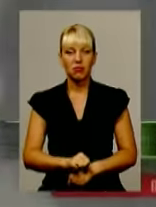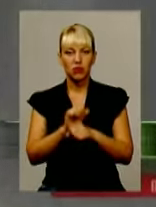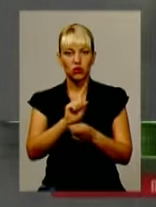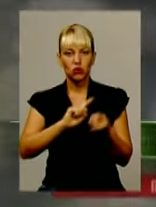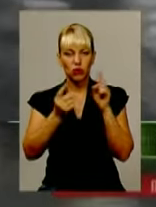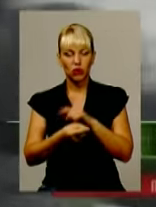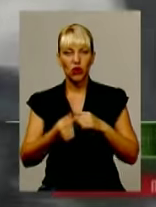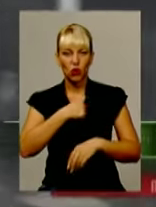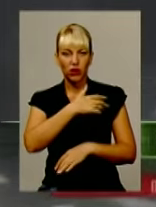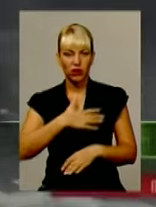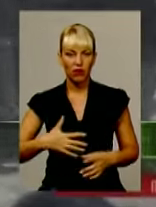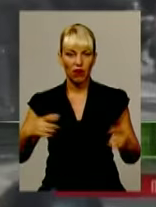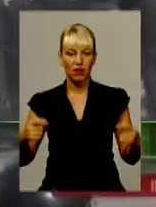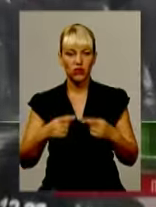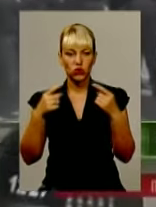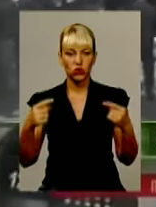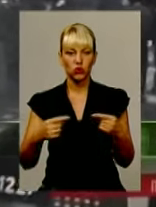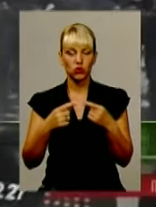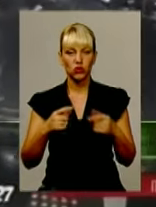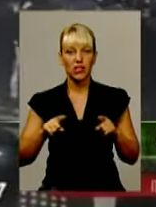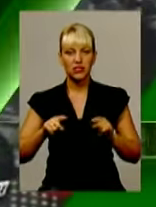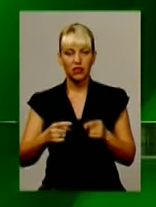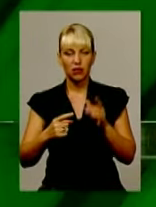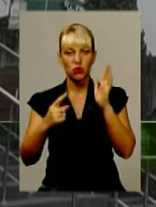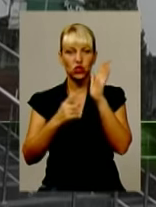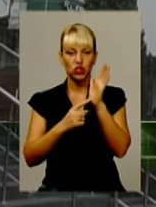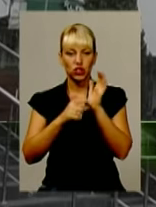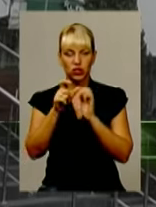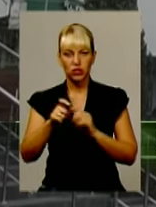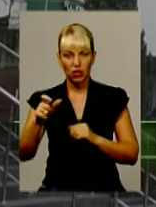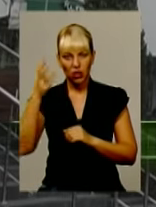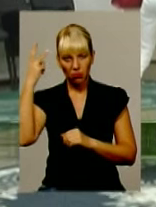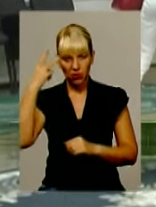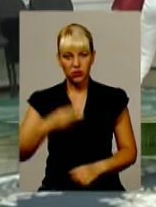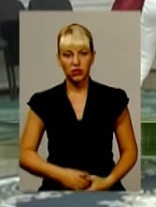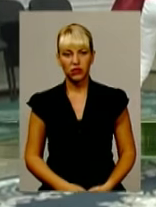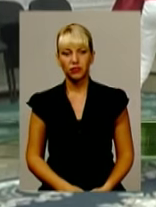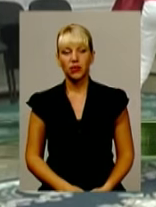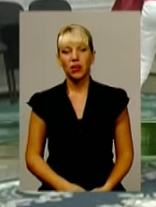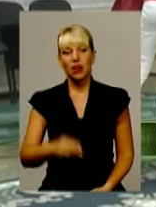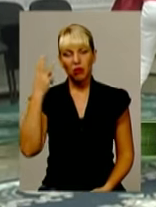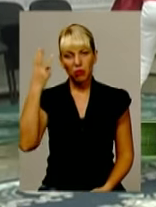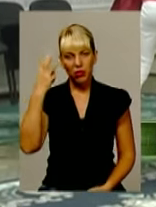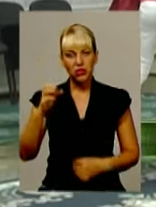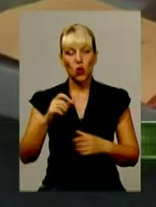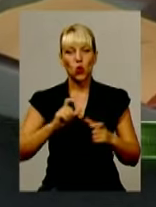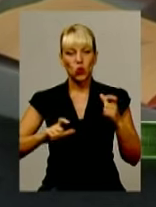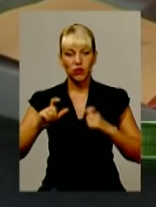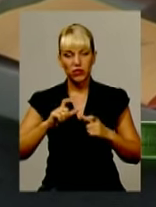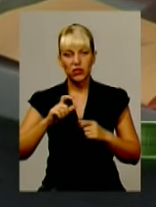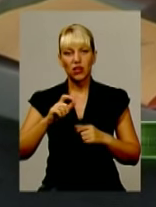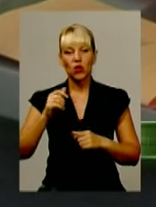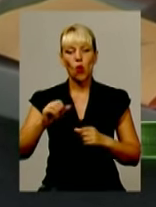Внаслідок останніх заворушень під Верховною Радою затримано шістьох подолян. Новий старий очільник. У Хмельницькому університеті управління і права